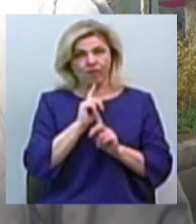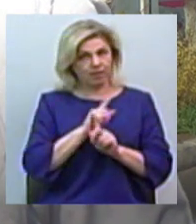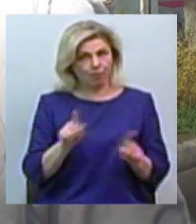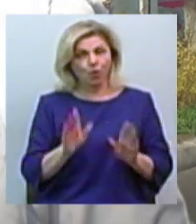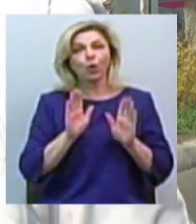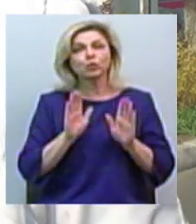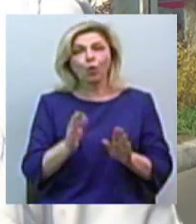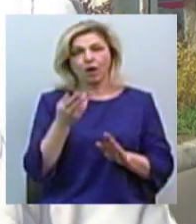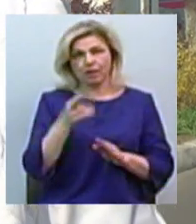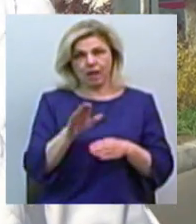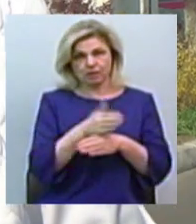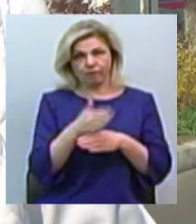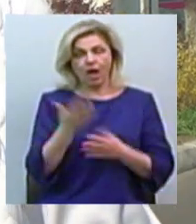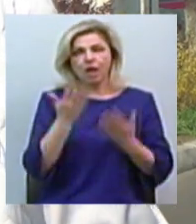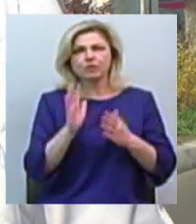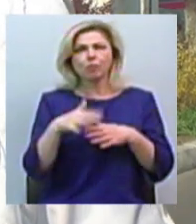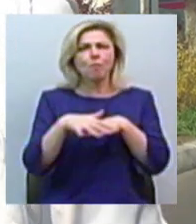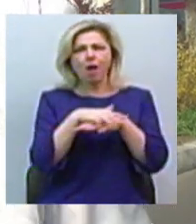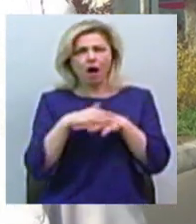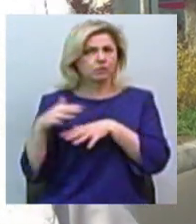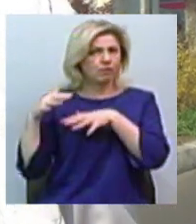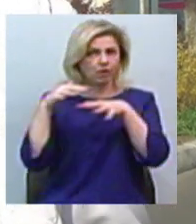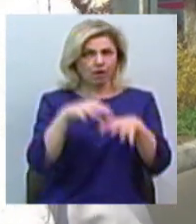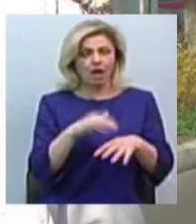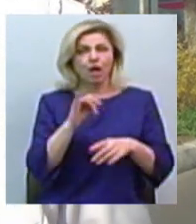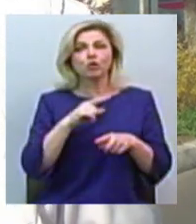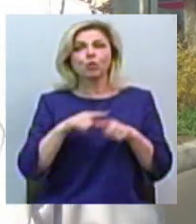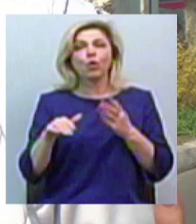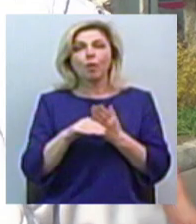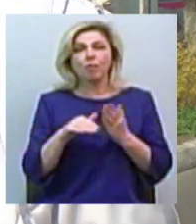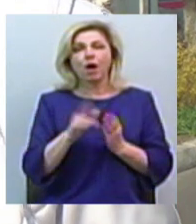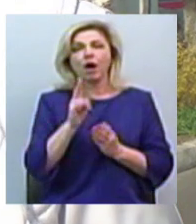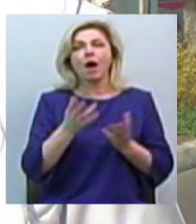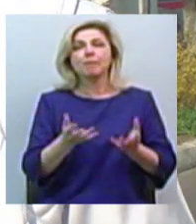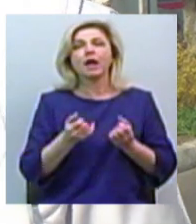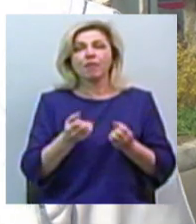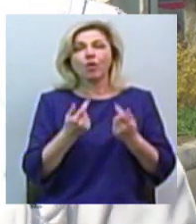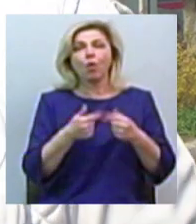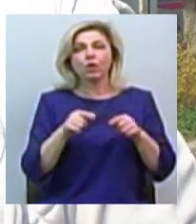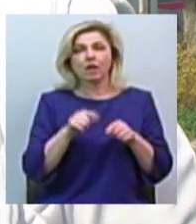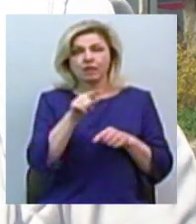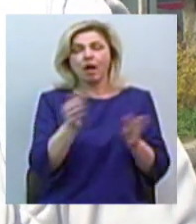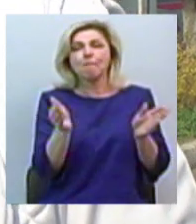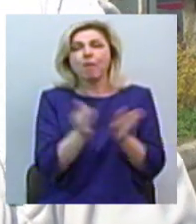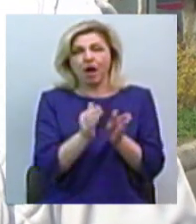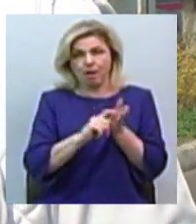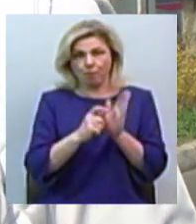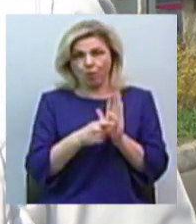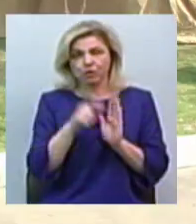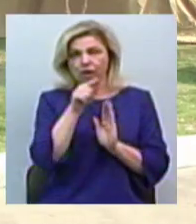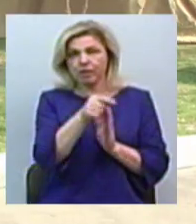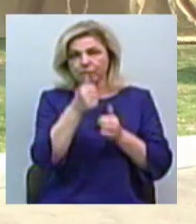якщо буде масовий потік, і швидка доприймального відділення, яка має меншу площадь, не зможе